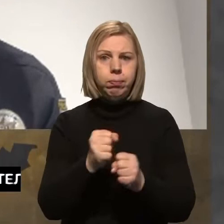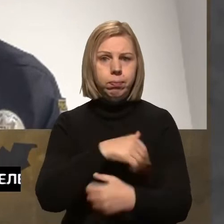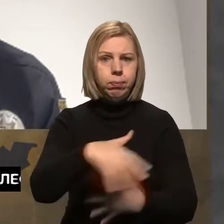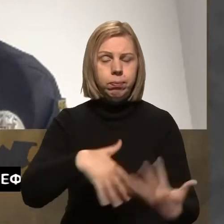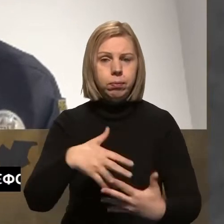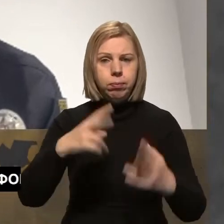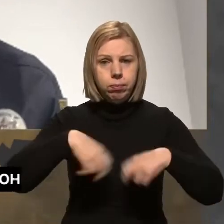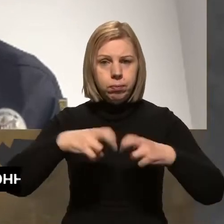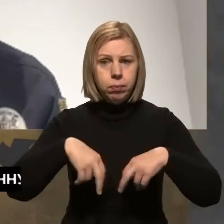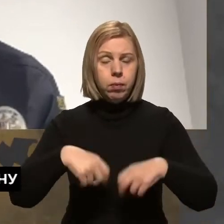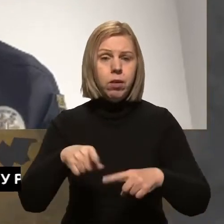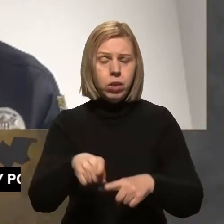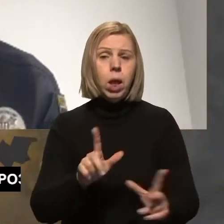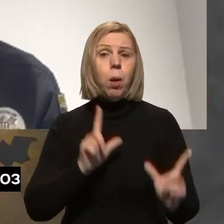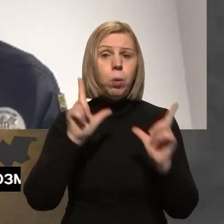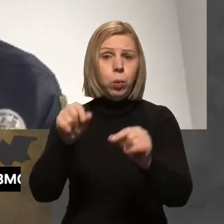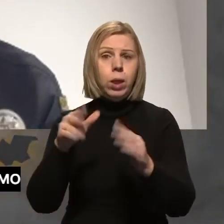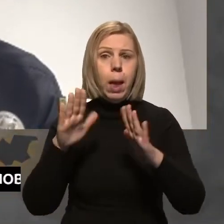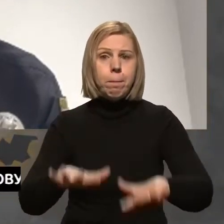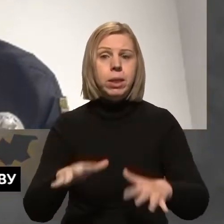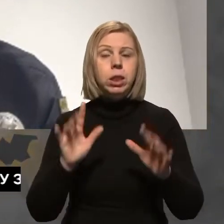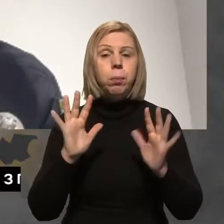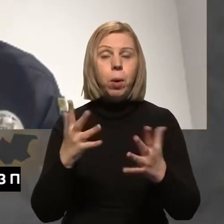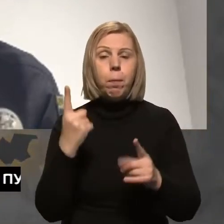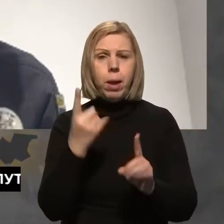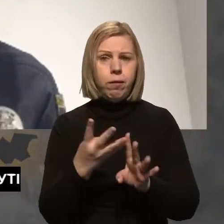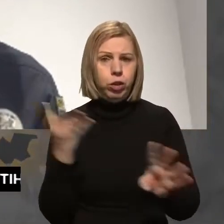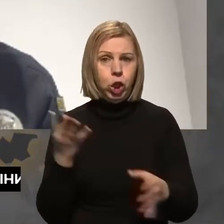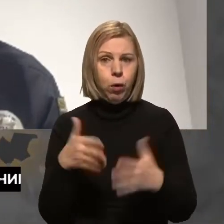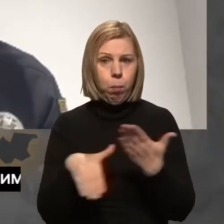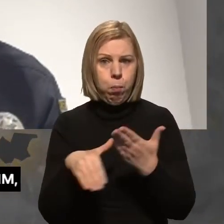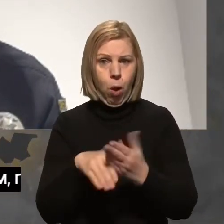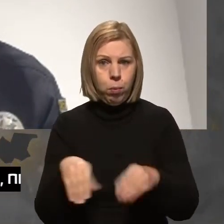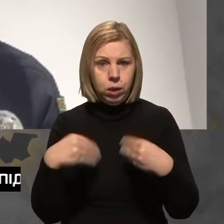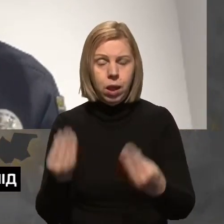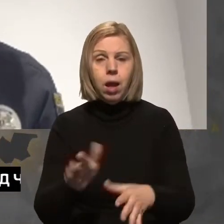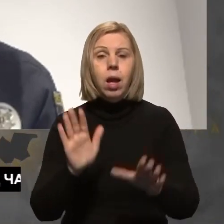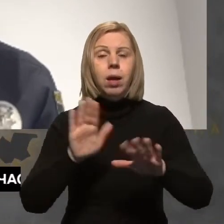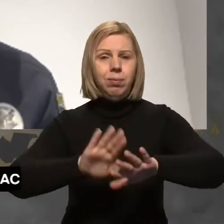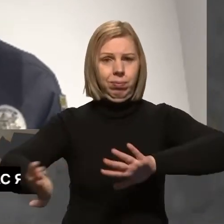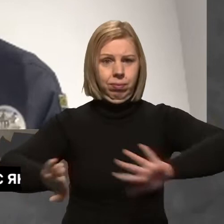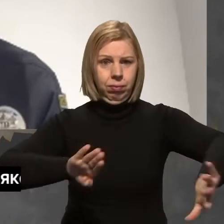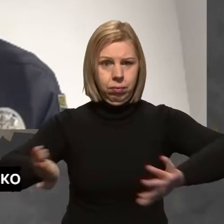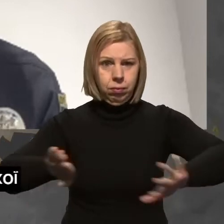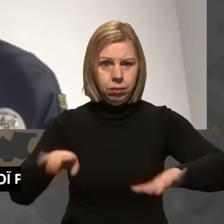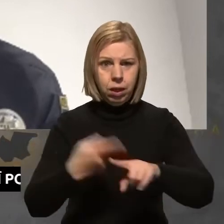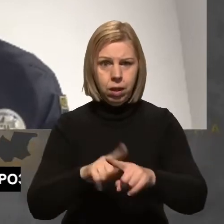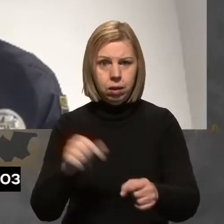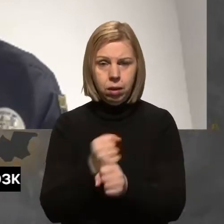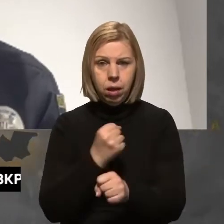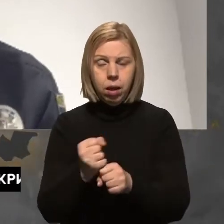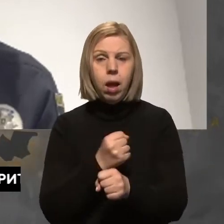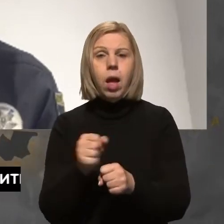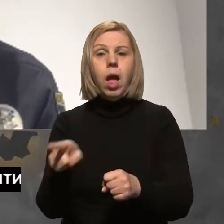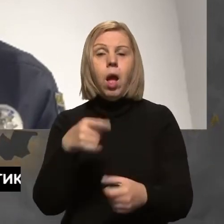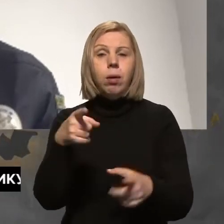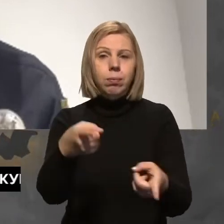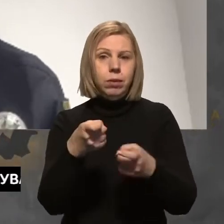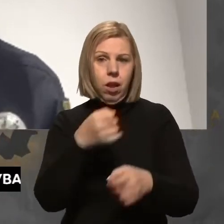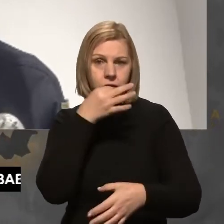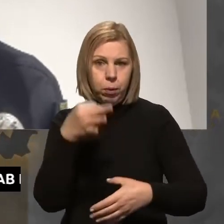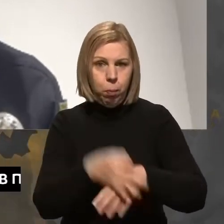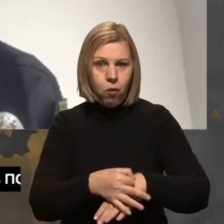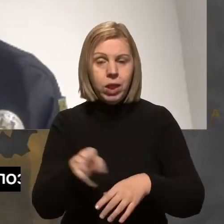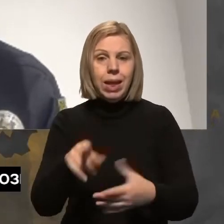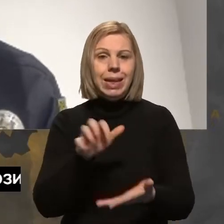виїжджають на місце події, тобто дають першочергову допомогу, припиняють цей конфлікт, притягують до відповідальності і